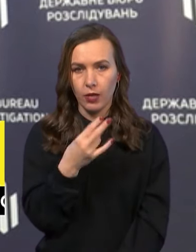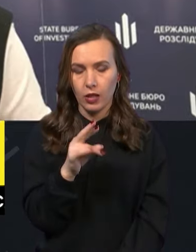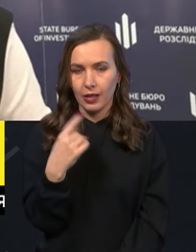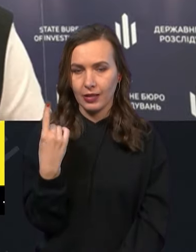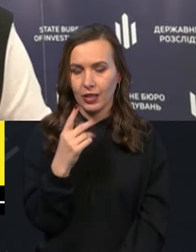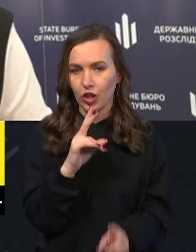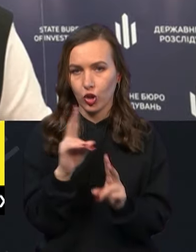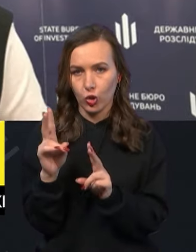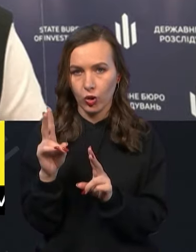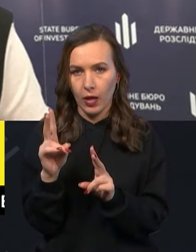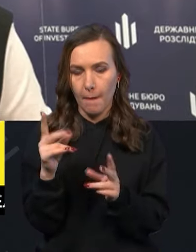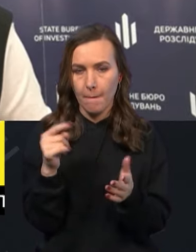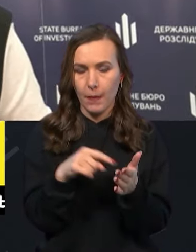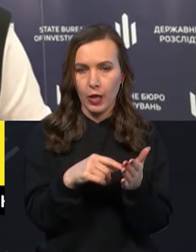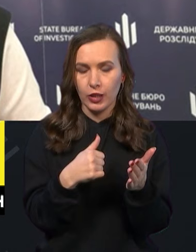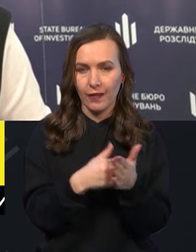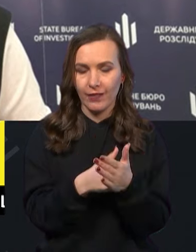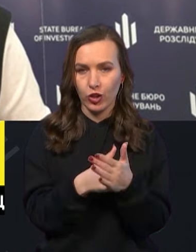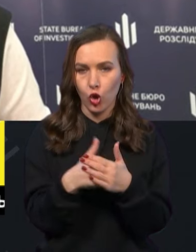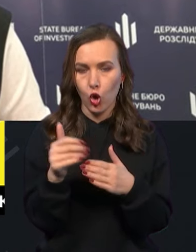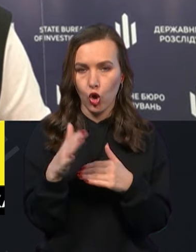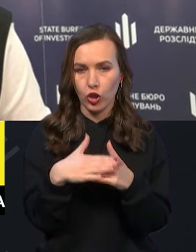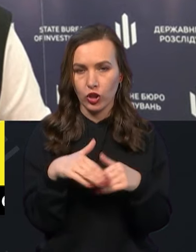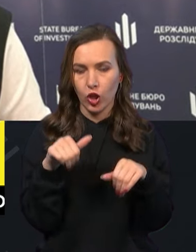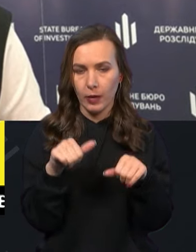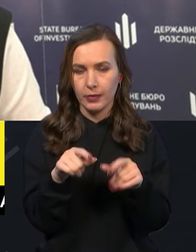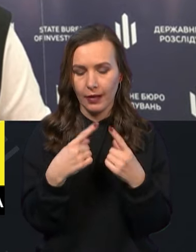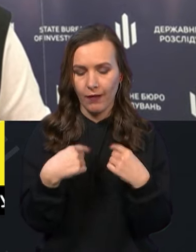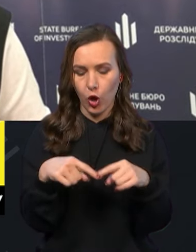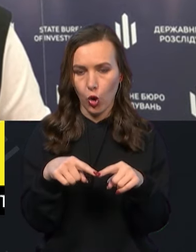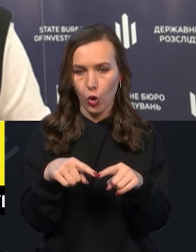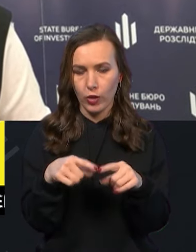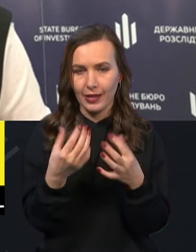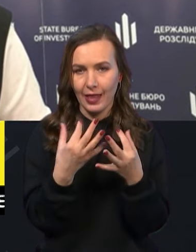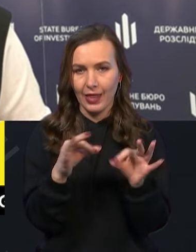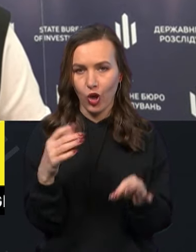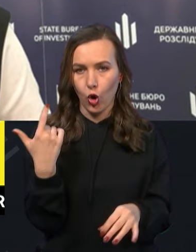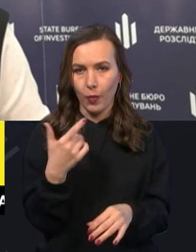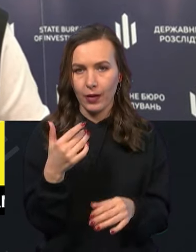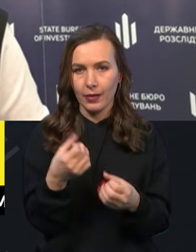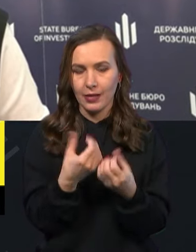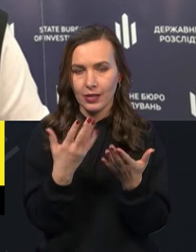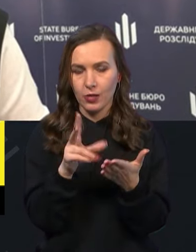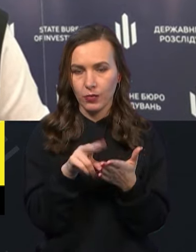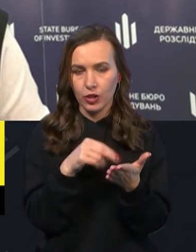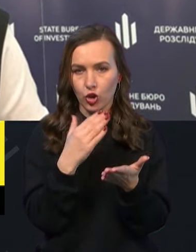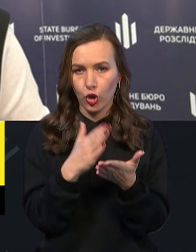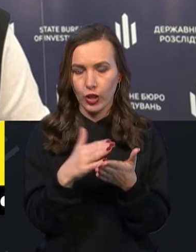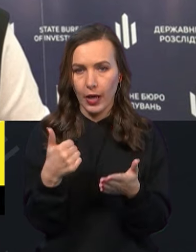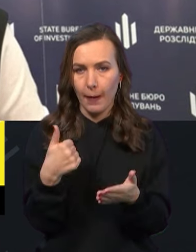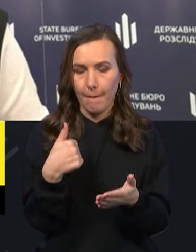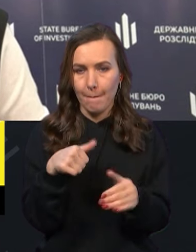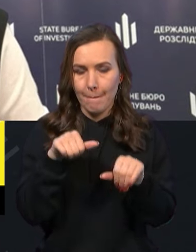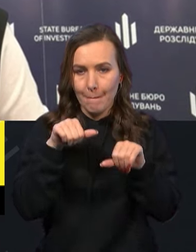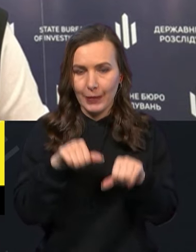єдиний, хто потрапив до рук правоохоронців вже після деокупації на Харківщині. Яскравим прикладом є також правоохоронець